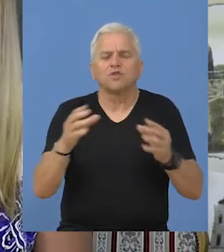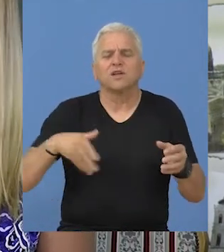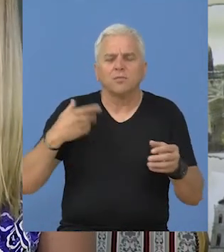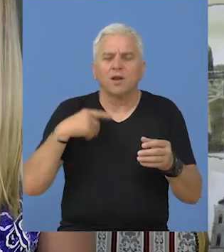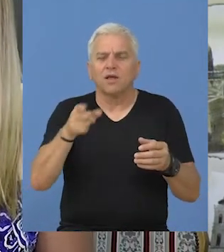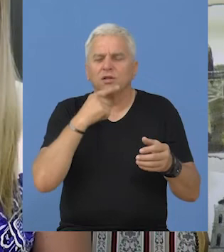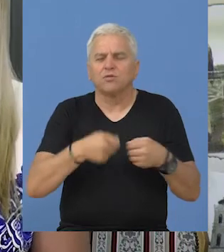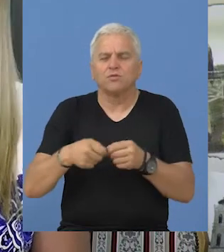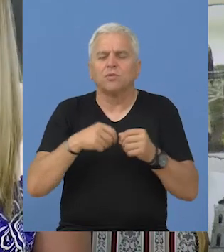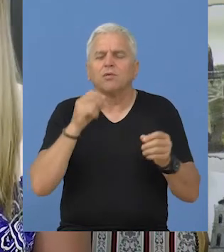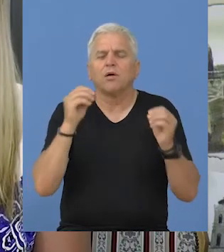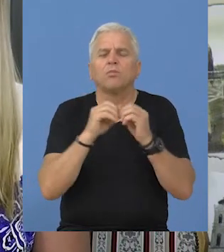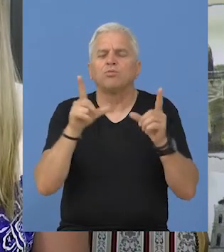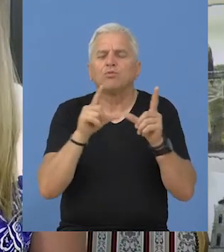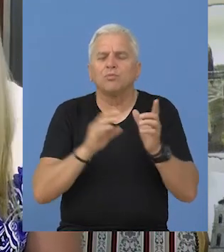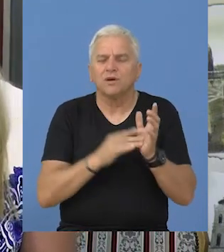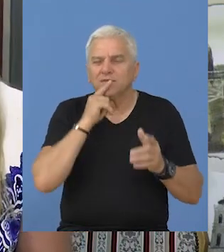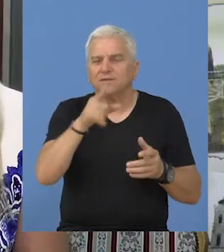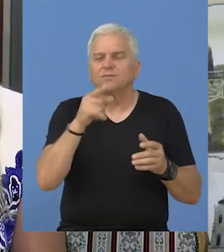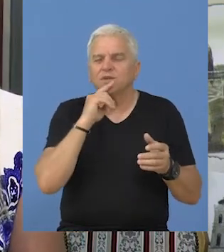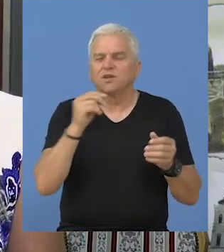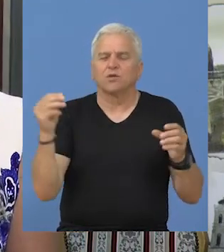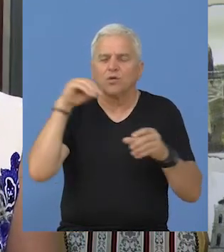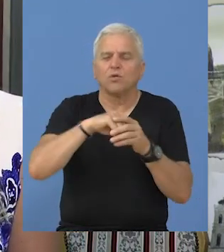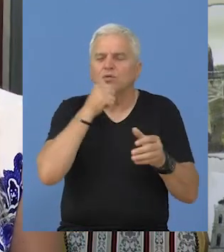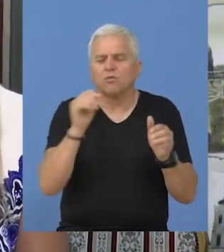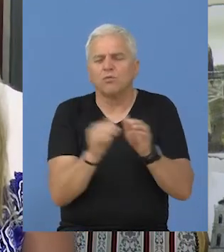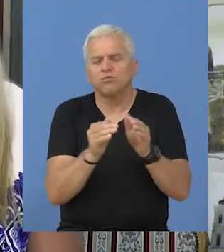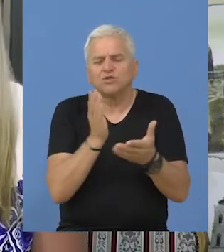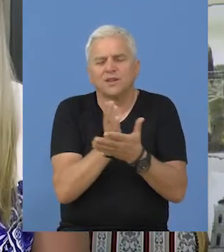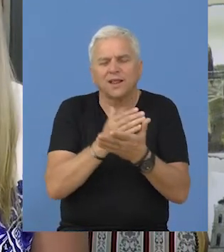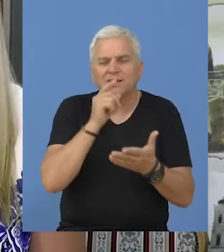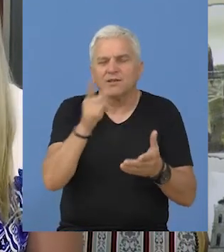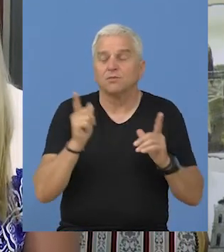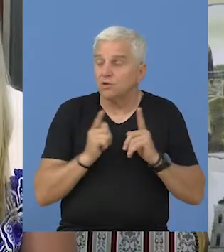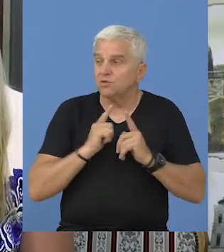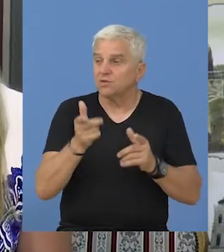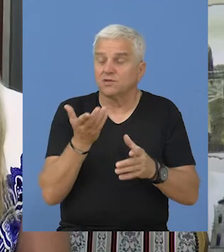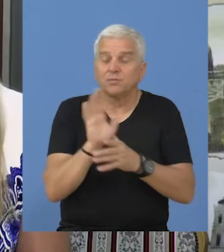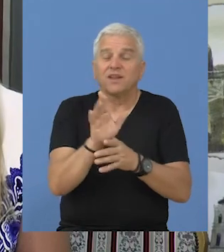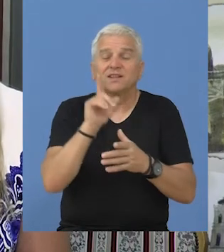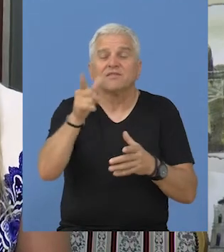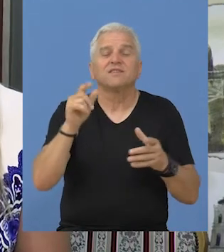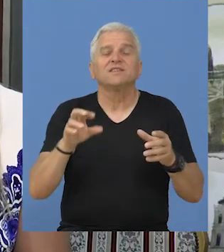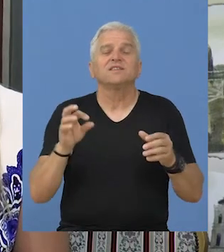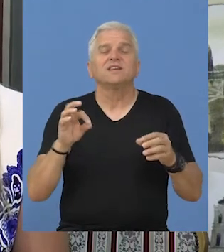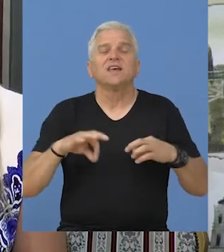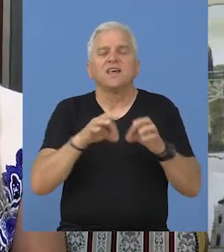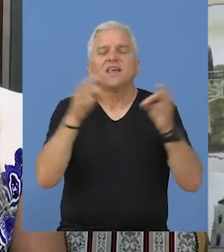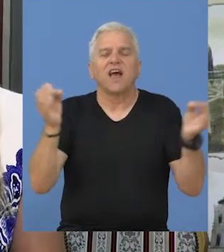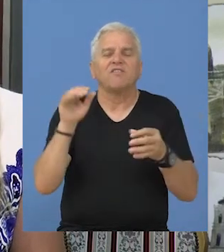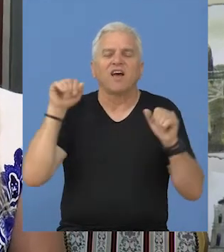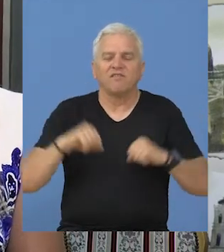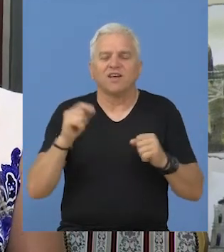Bečajskim udruženjem mladih, organizacijom BUM, kod participativnog budžetiranja. Tako da je očekivano, predstavnici javnih